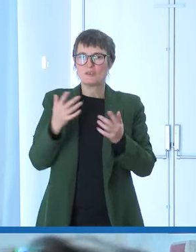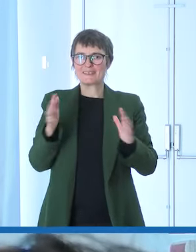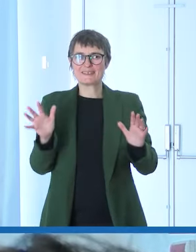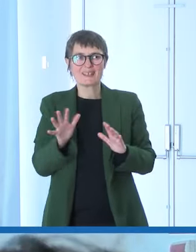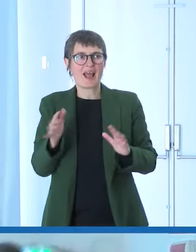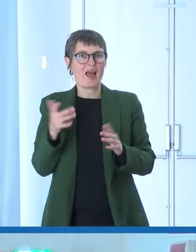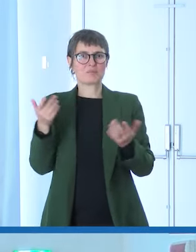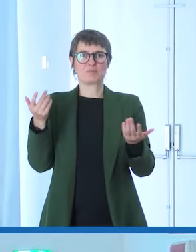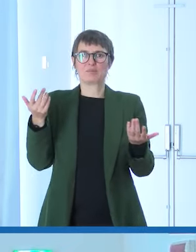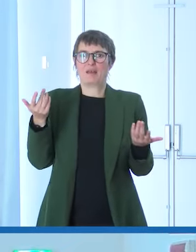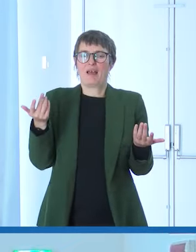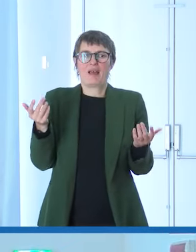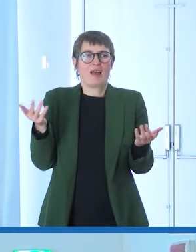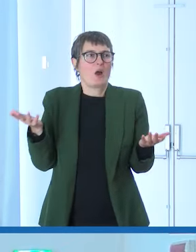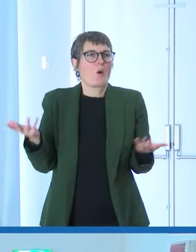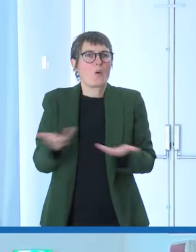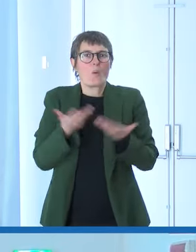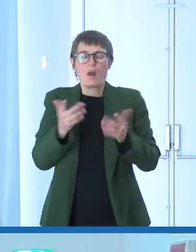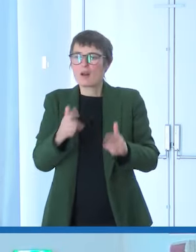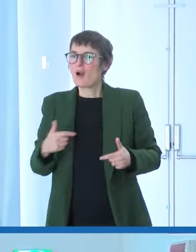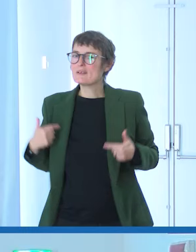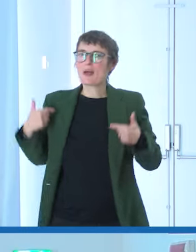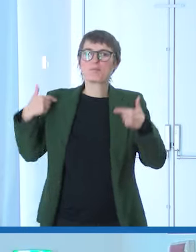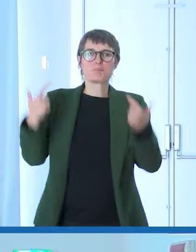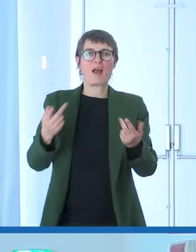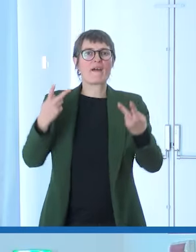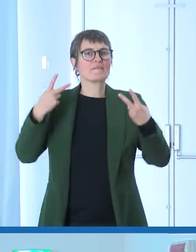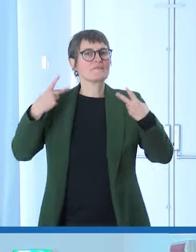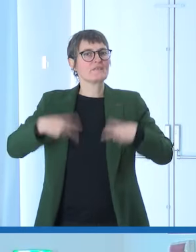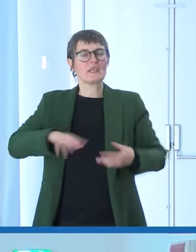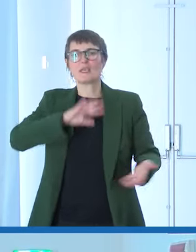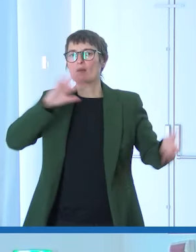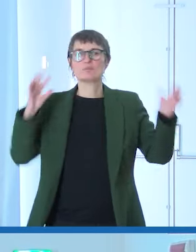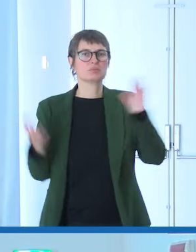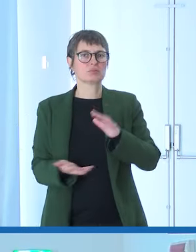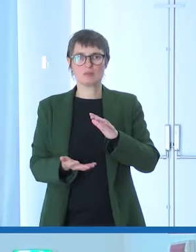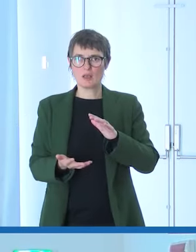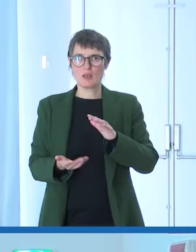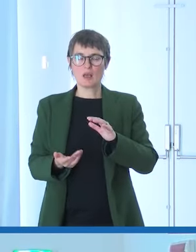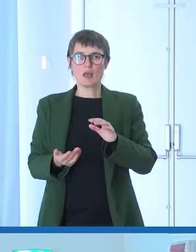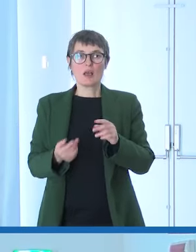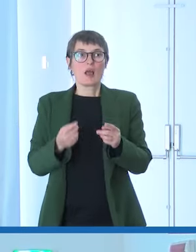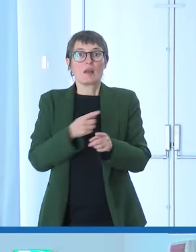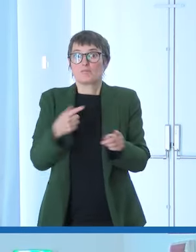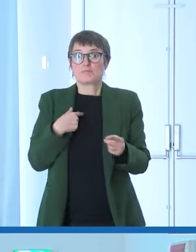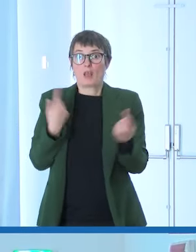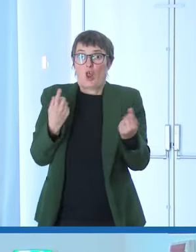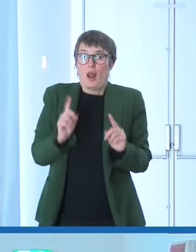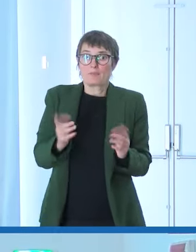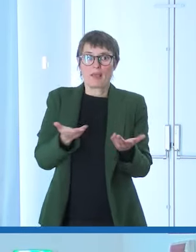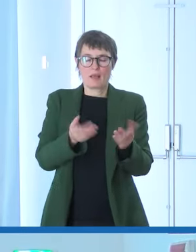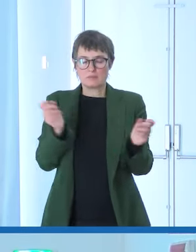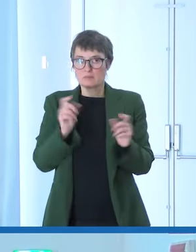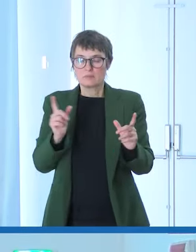sconvolto per sempre la loro vita contro la loro volontà e contro la loro aspettativa. E con